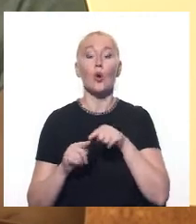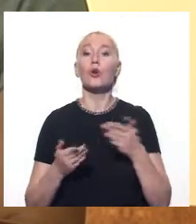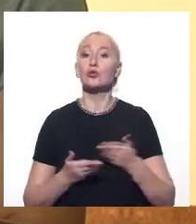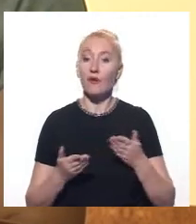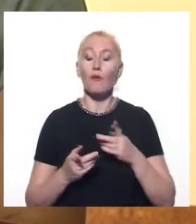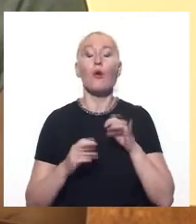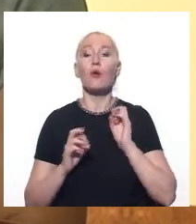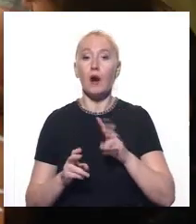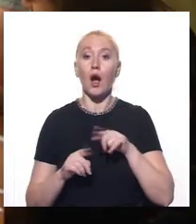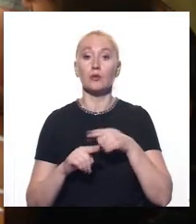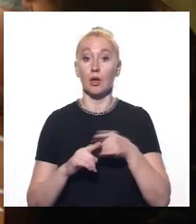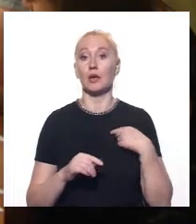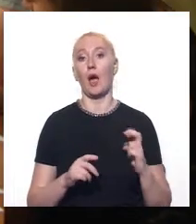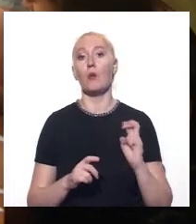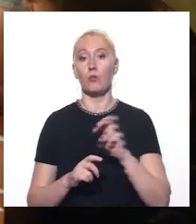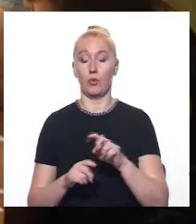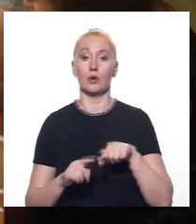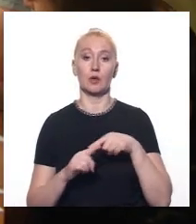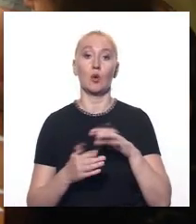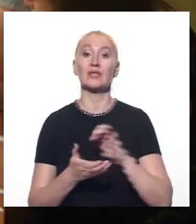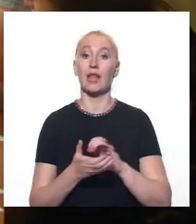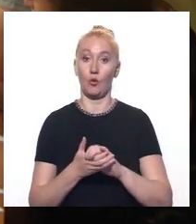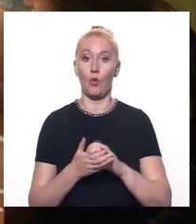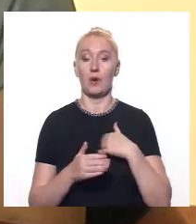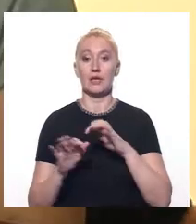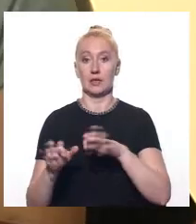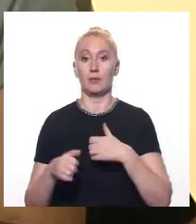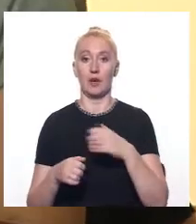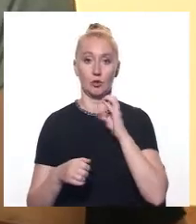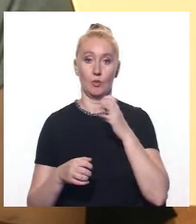нею. Я поїхала до знайомої та забрала собаку до себе.